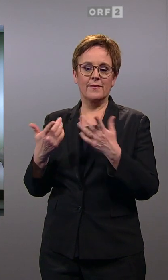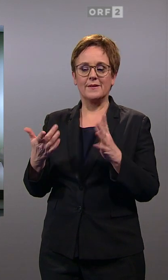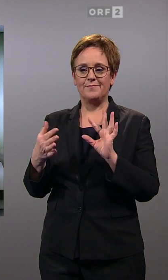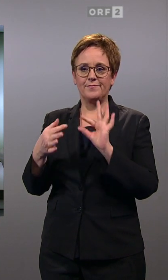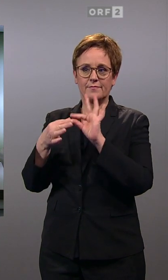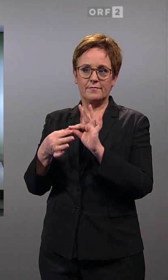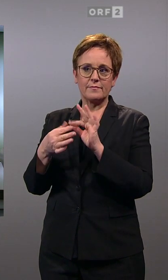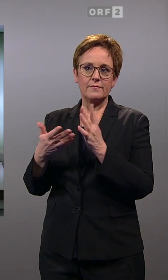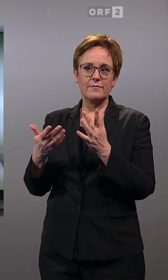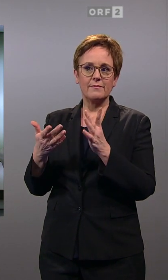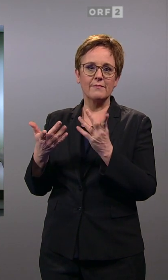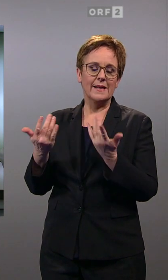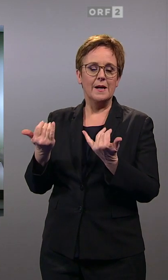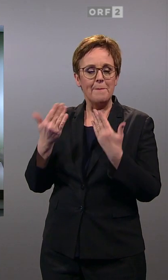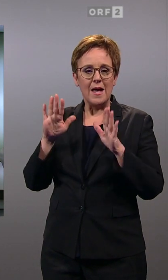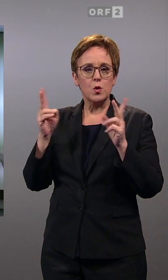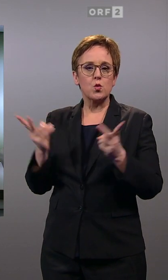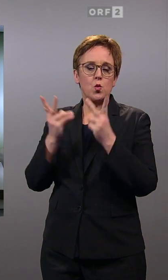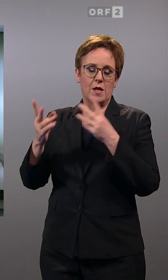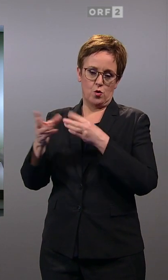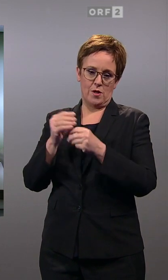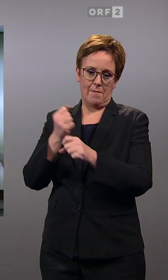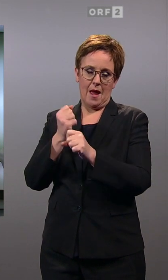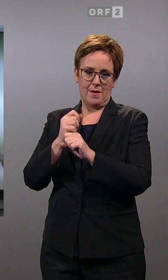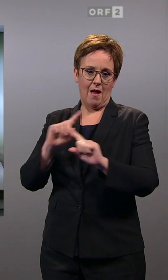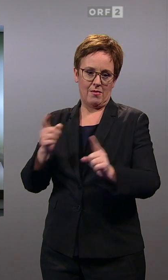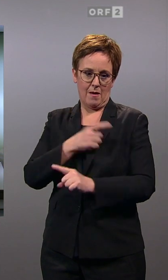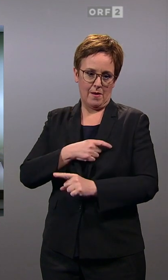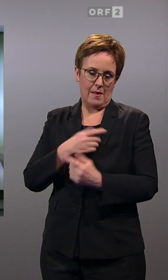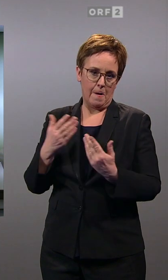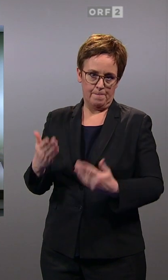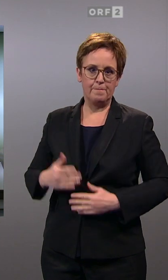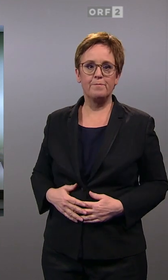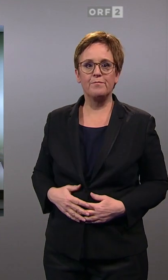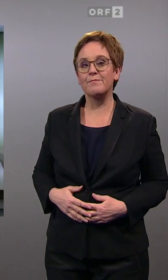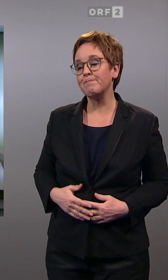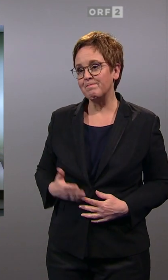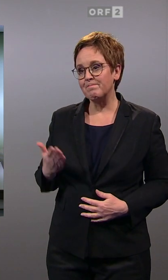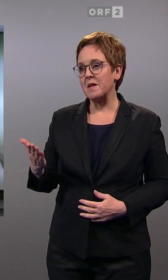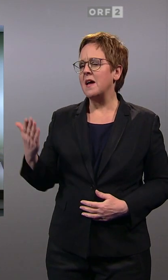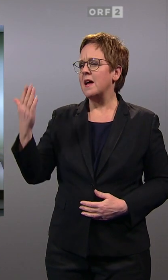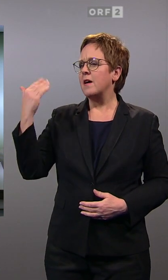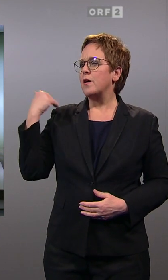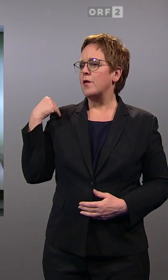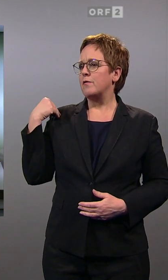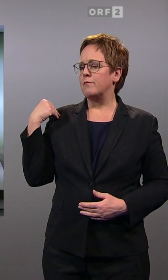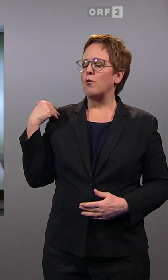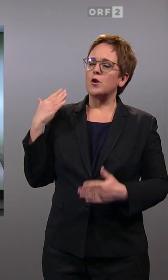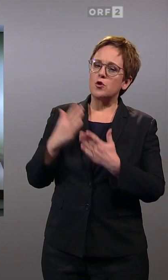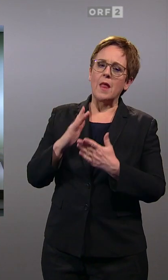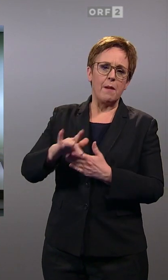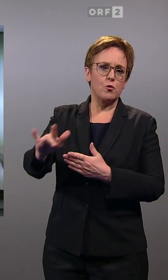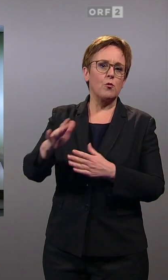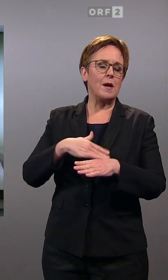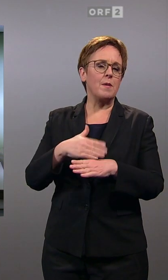in größerer Intensität die Zusammenarbeit mit anderen Parteien suchen. Das war zuletzt natürlich immer wieder der Fall, wenn es